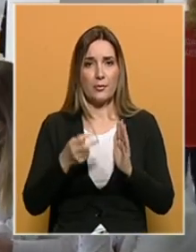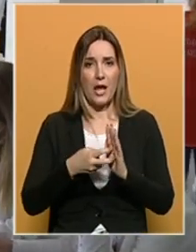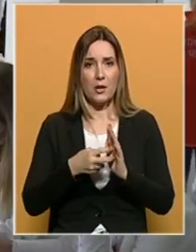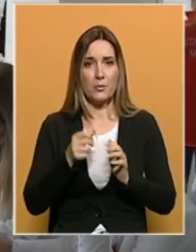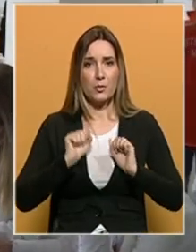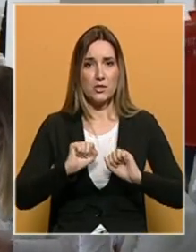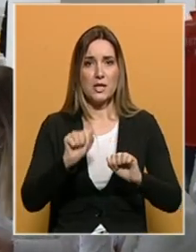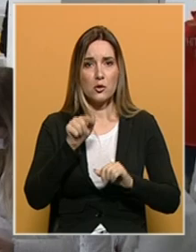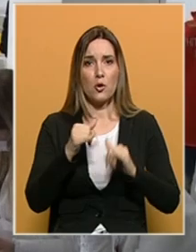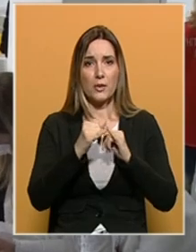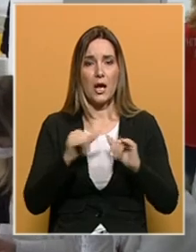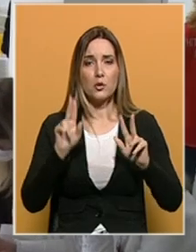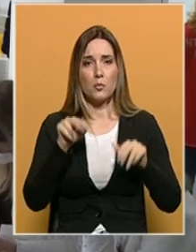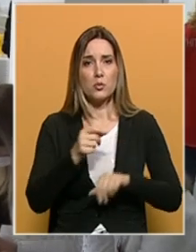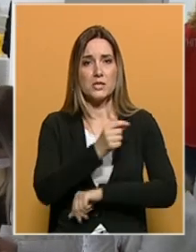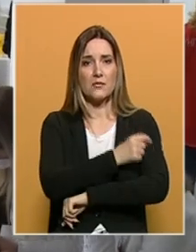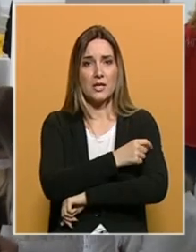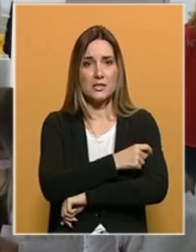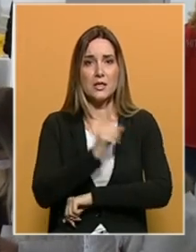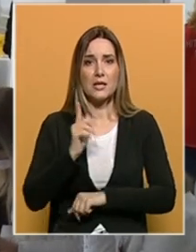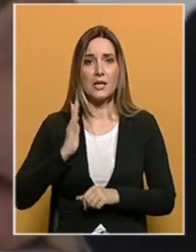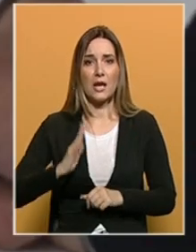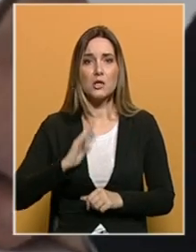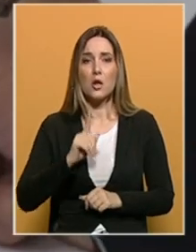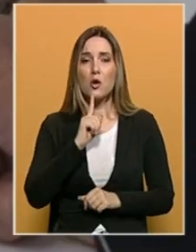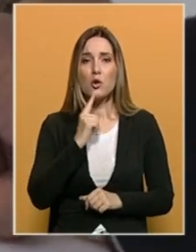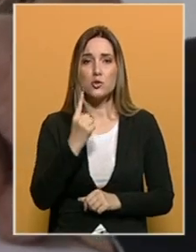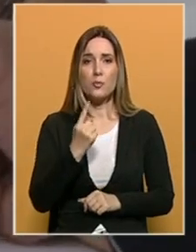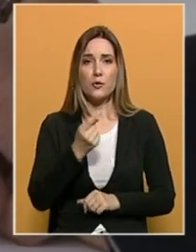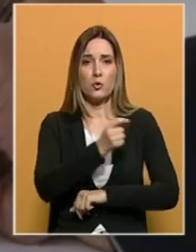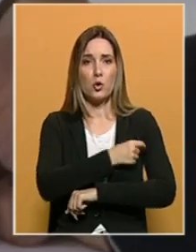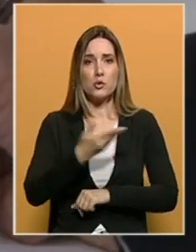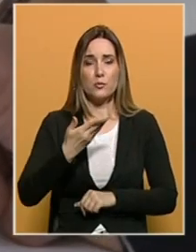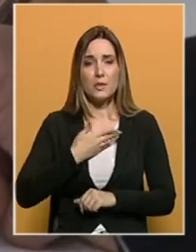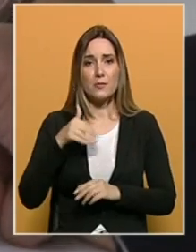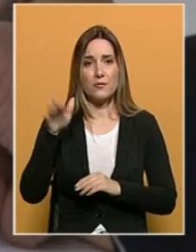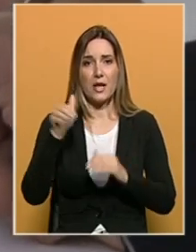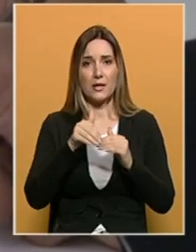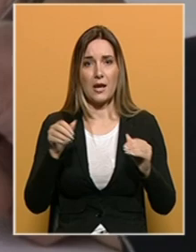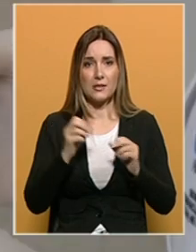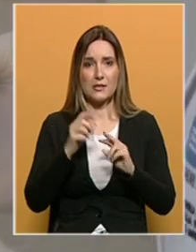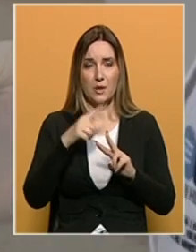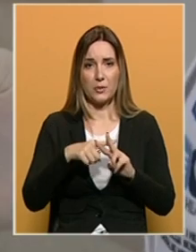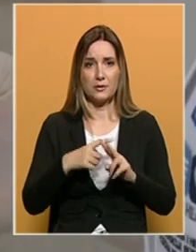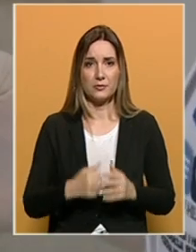imunizacije u tom gradu mogu se vakcinisati i građani koji su prvu dozu primili van granica BiH.